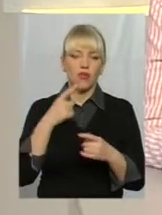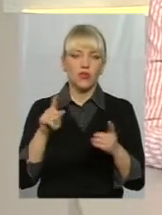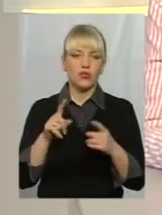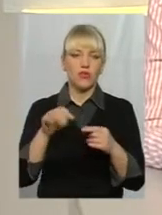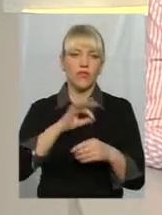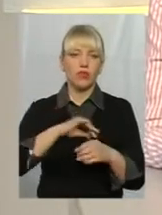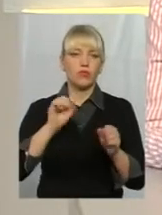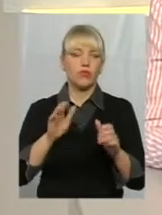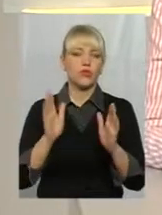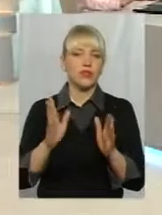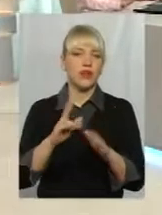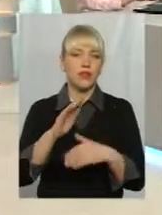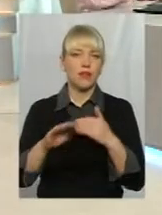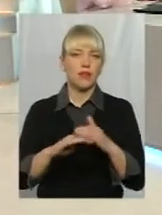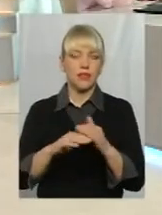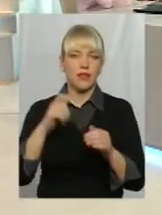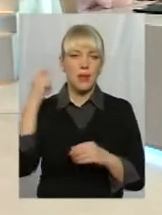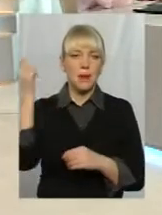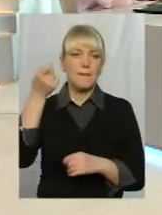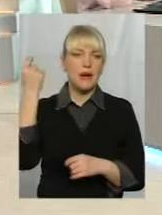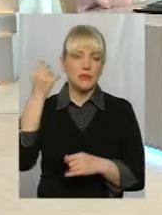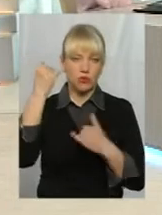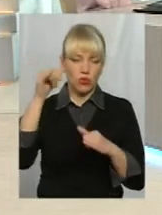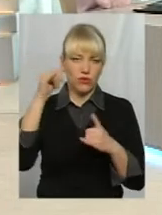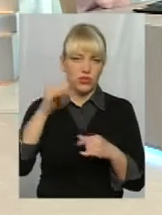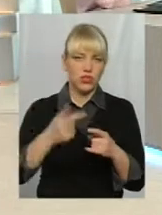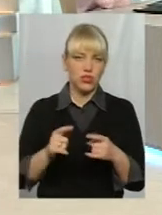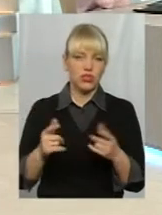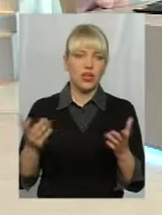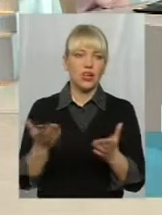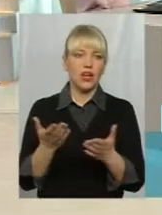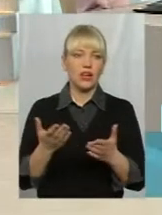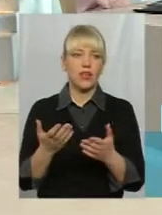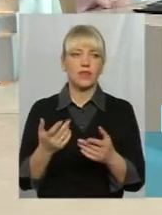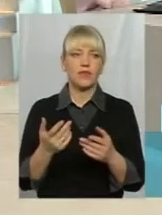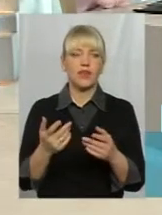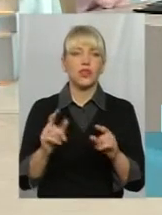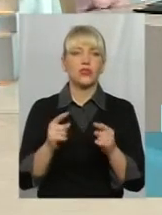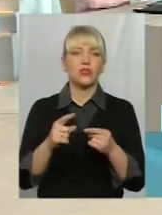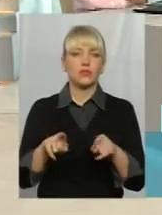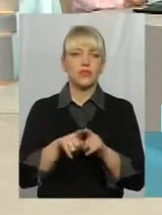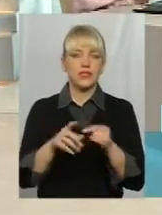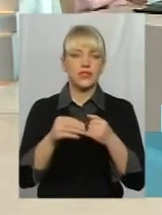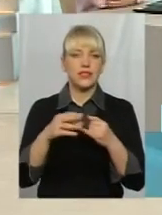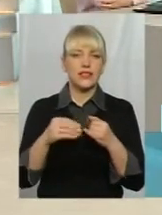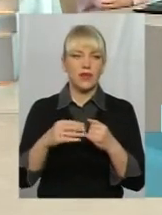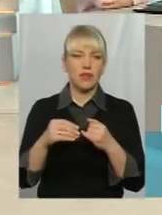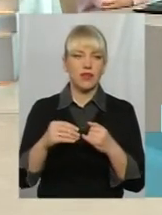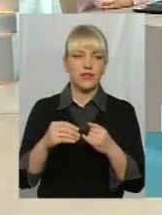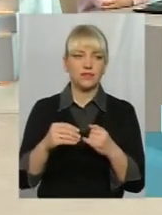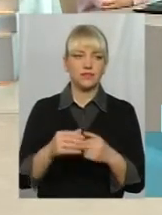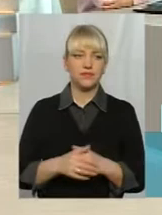пасовища. От яка ж тоді користь для громади від того, що ці землі вже в громаді,